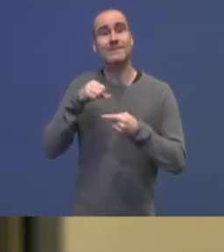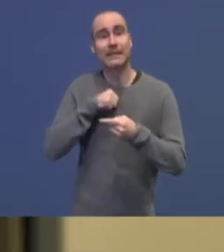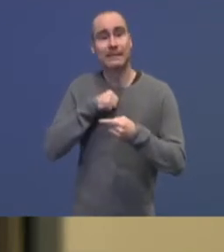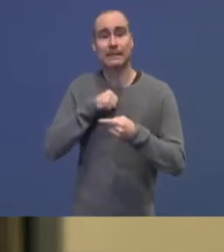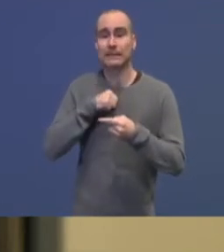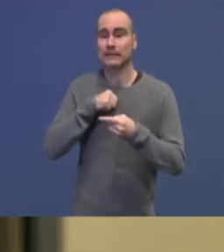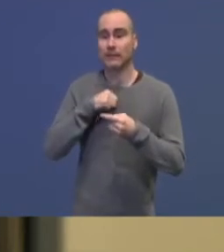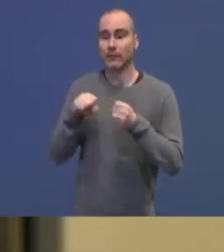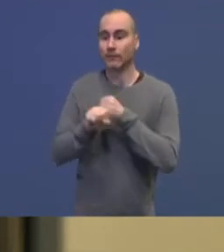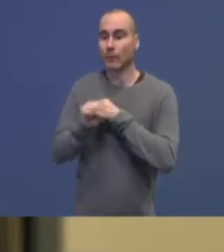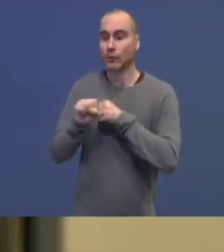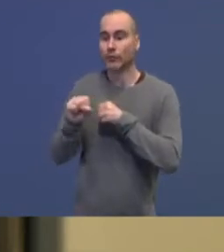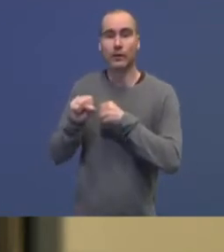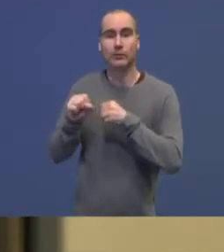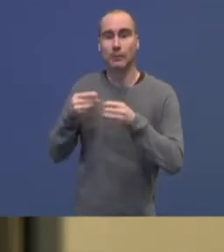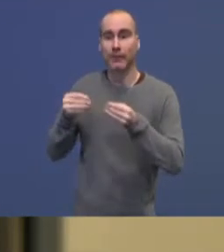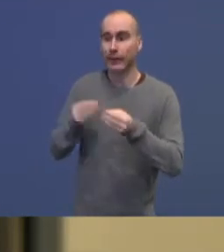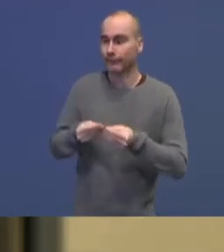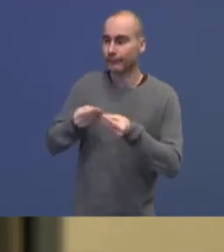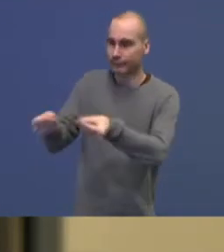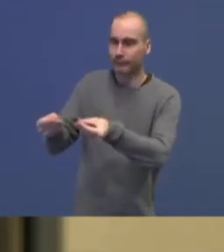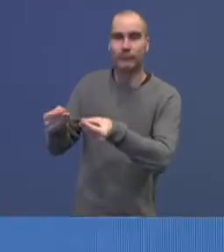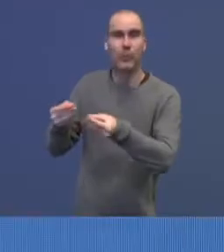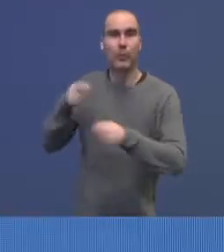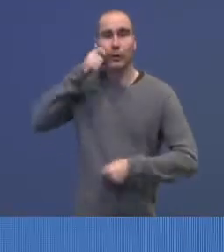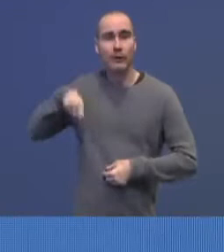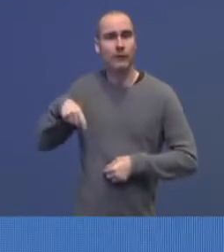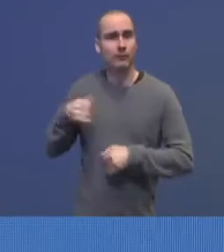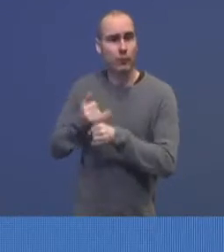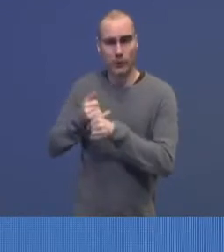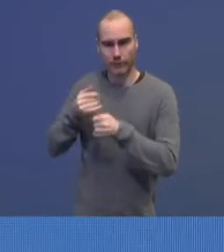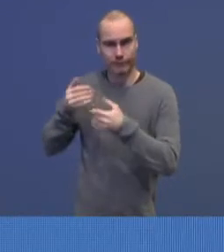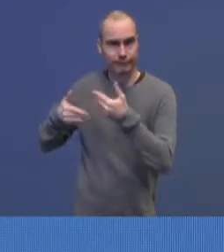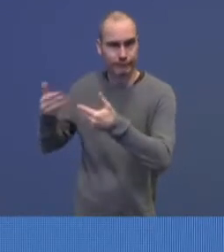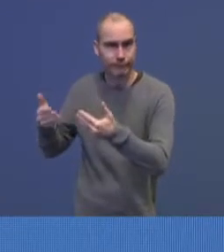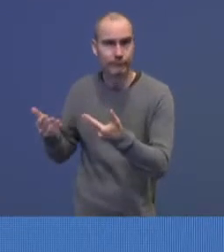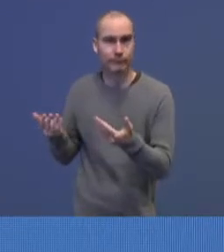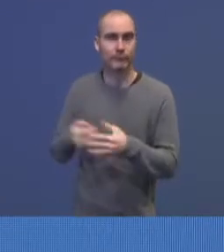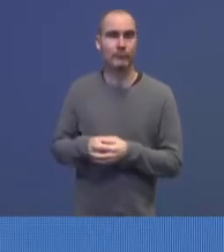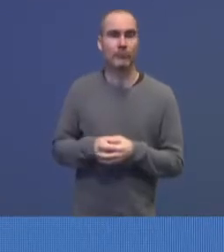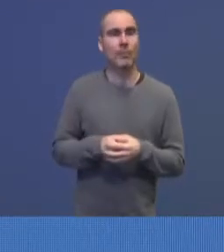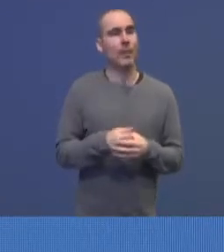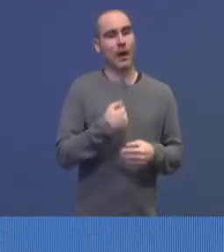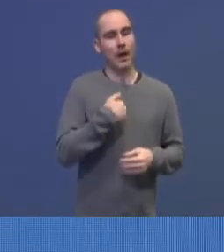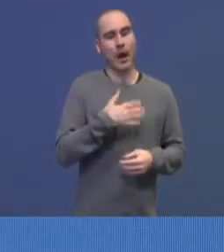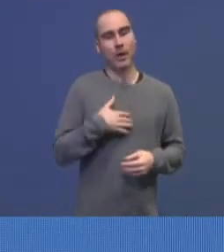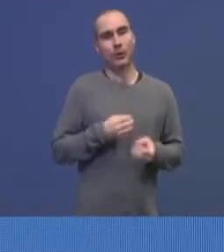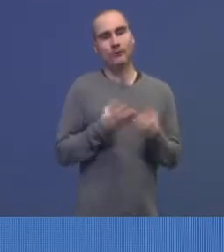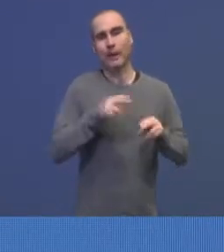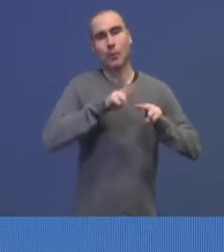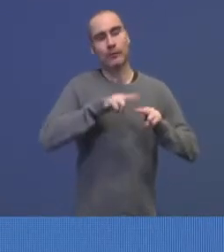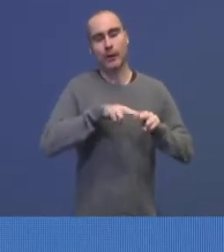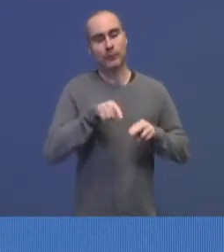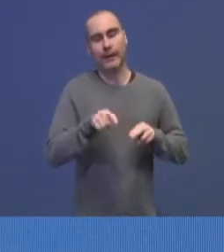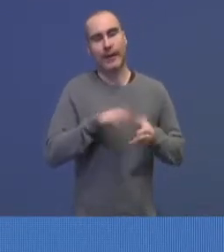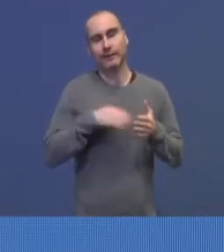for å gi forsvarsmateriel til Ukraina, hvordan en slik prosess vil da gå videre? Jeg har ikke nykkelige kommentarer å gi til det